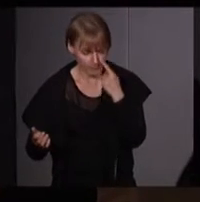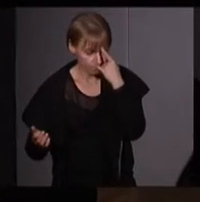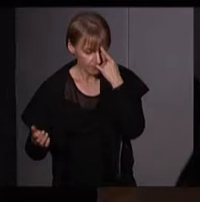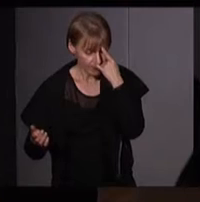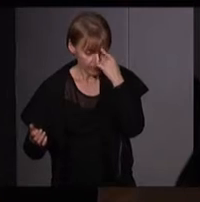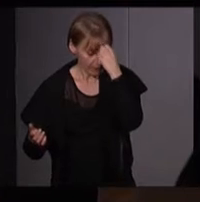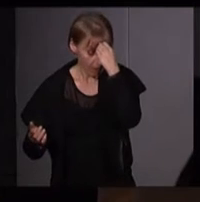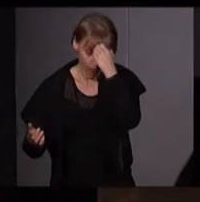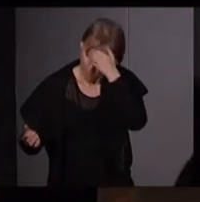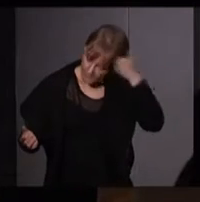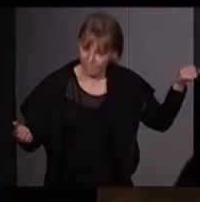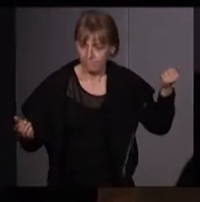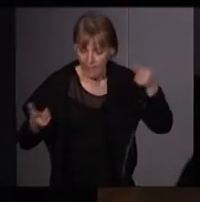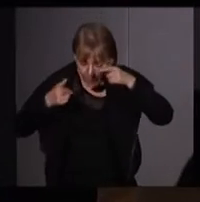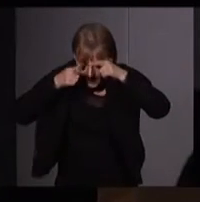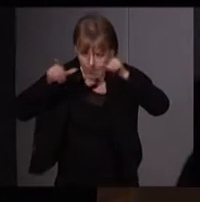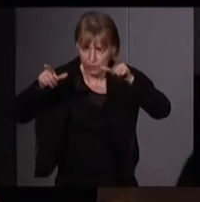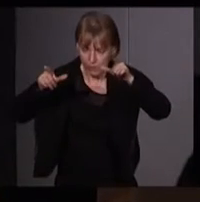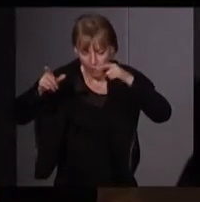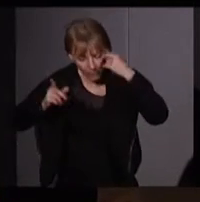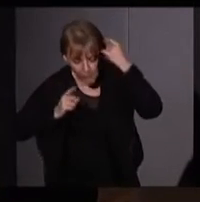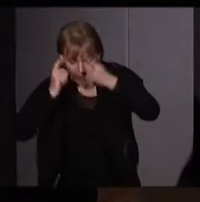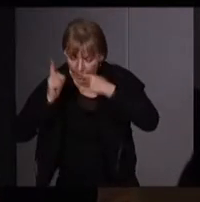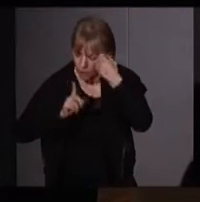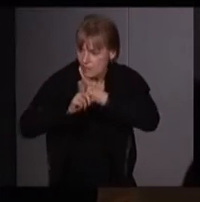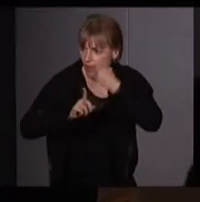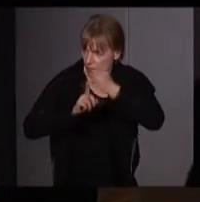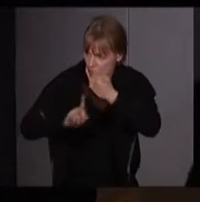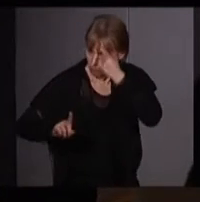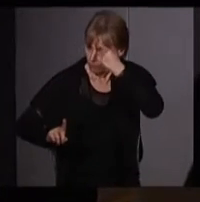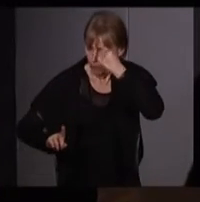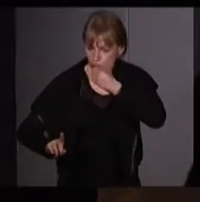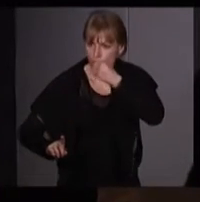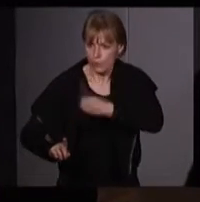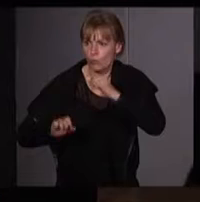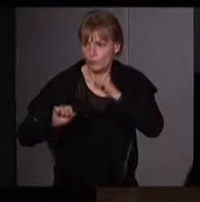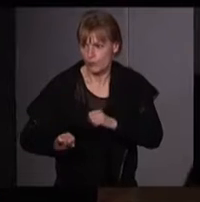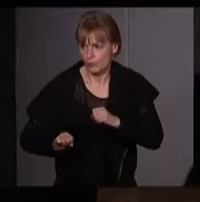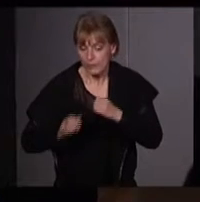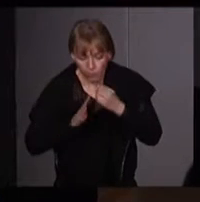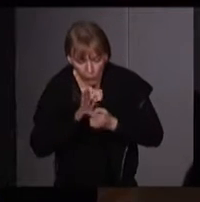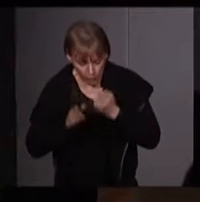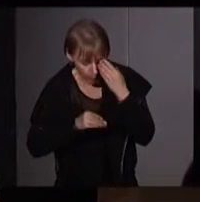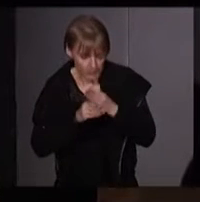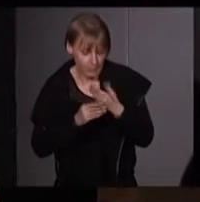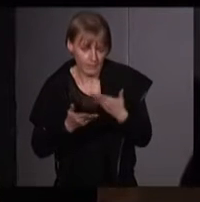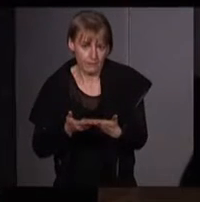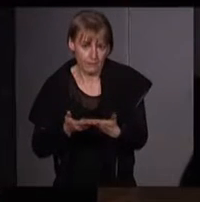disent, vraiment avoir appris à nouveau à agir et à y croire, ce qui n'est pas